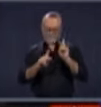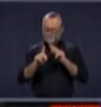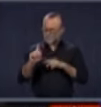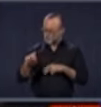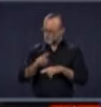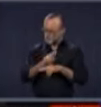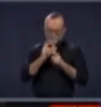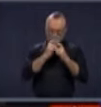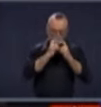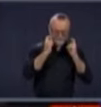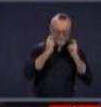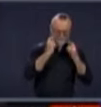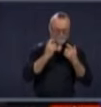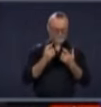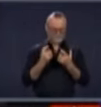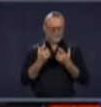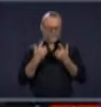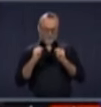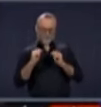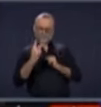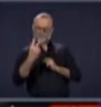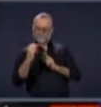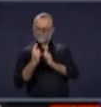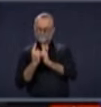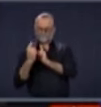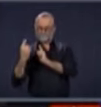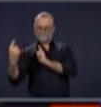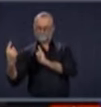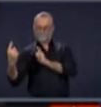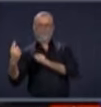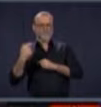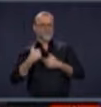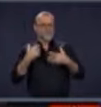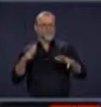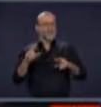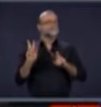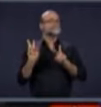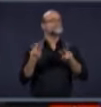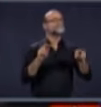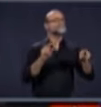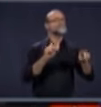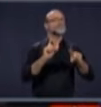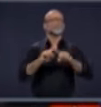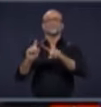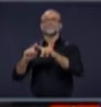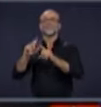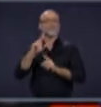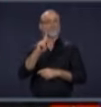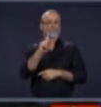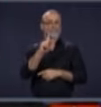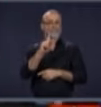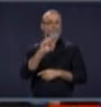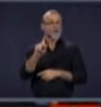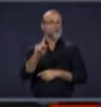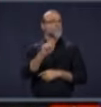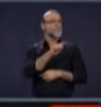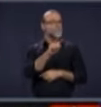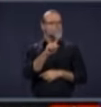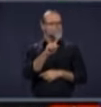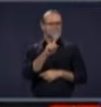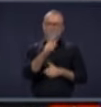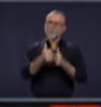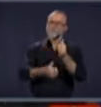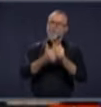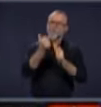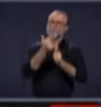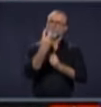Respecter les deux mètres, parfois, j'ai vu dans différents parcs, hier, à Montréal, la plupart des gens